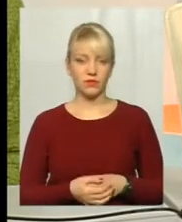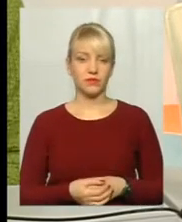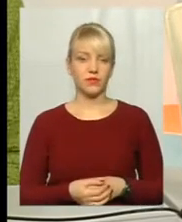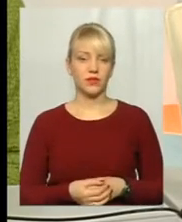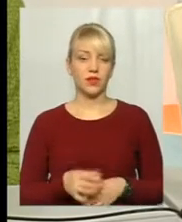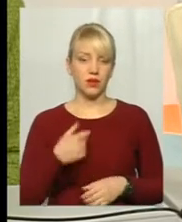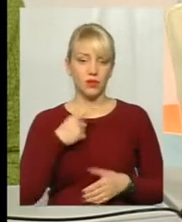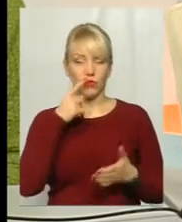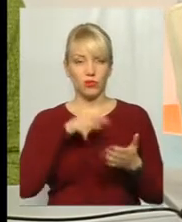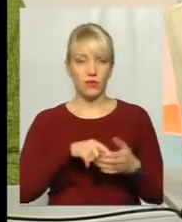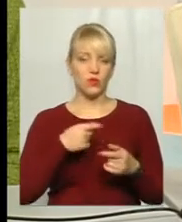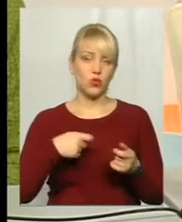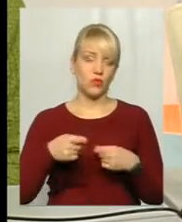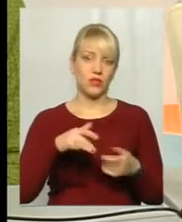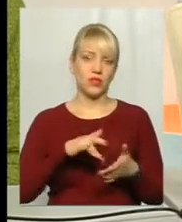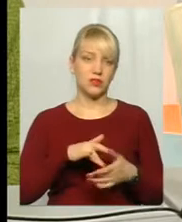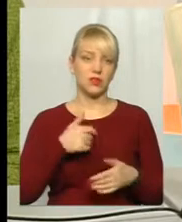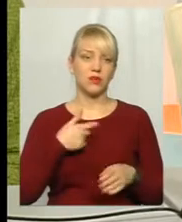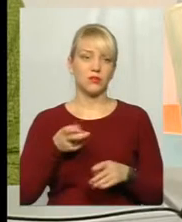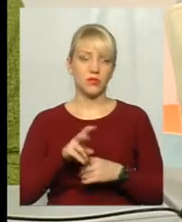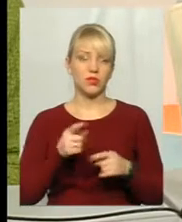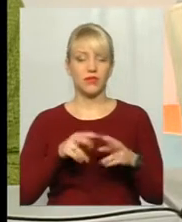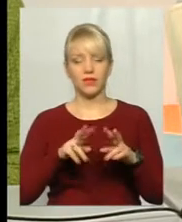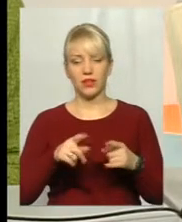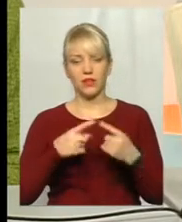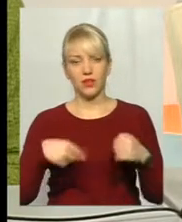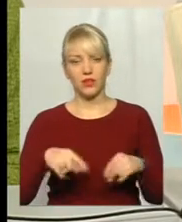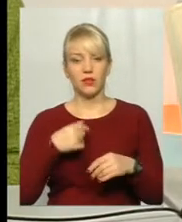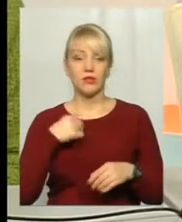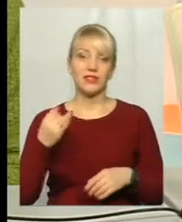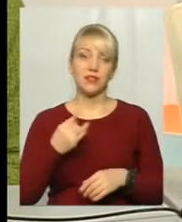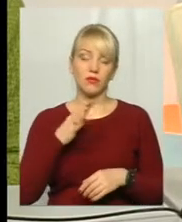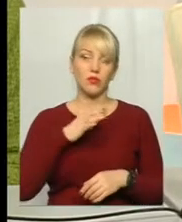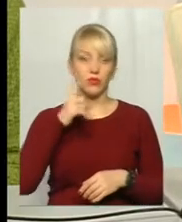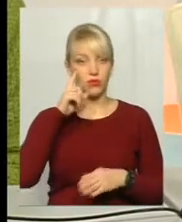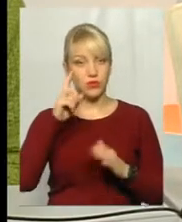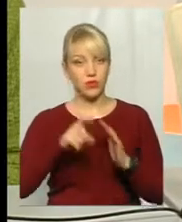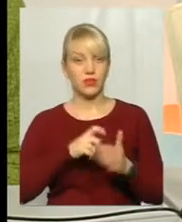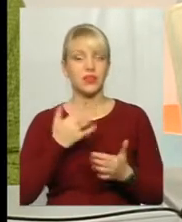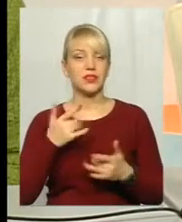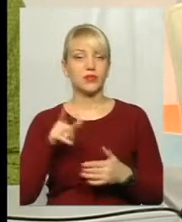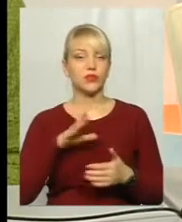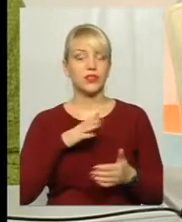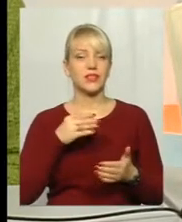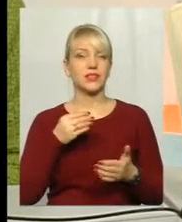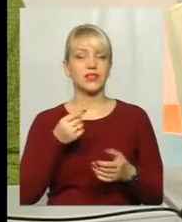торгівницьому центрі. Ми пішли до того ж відділу про тратить цікавісті перевізити. Там була скидка 100-100-ків.